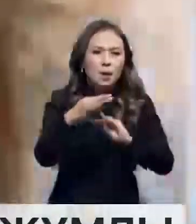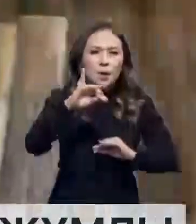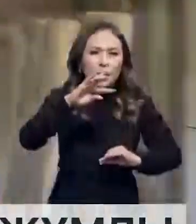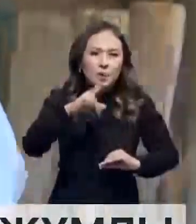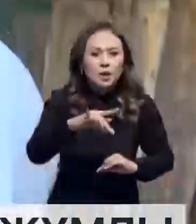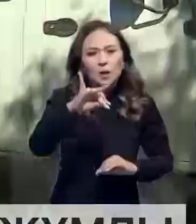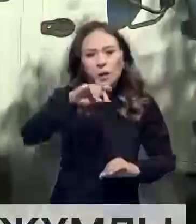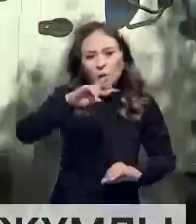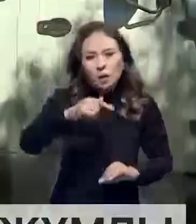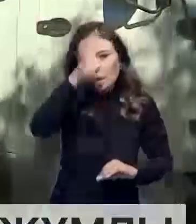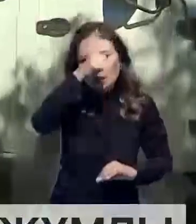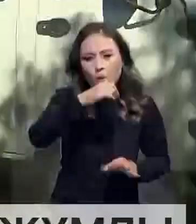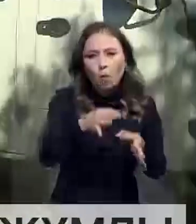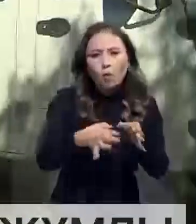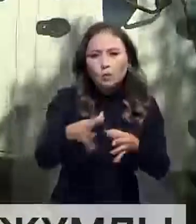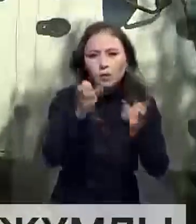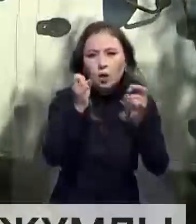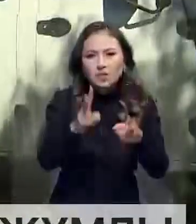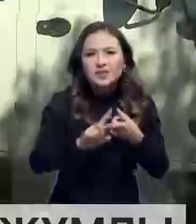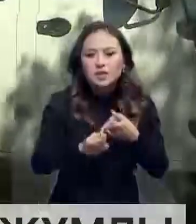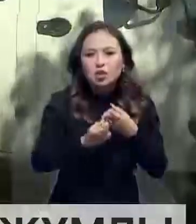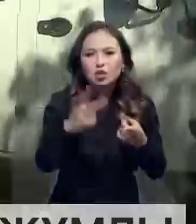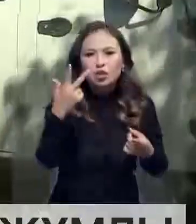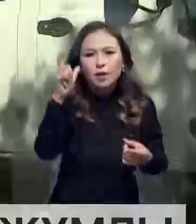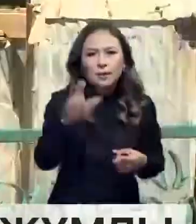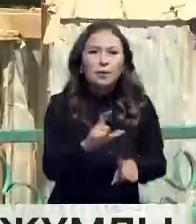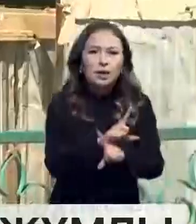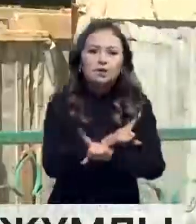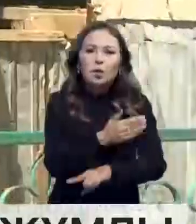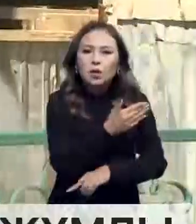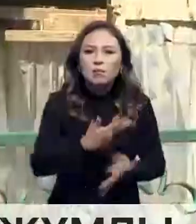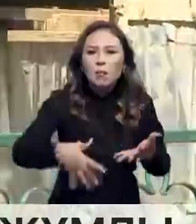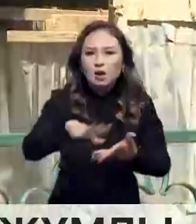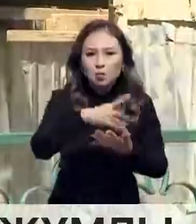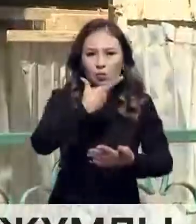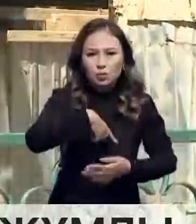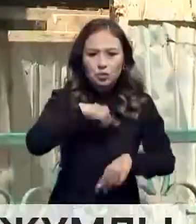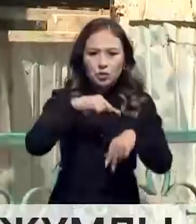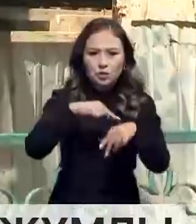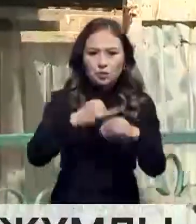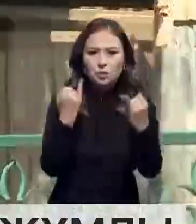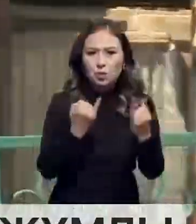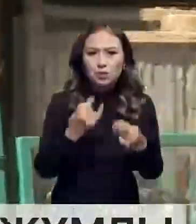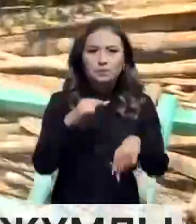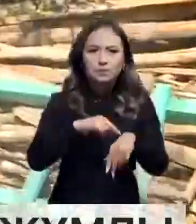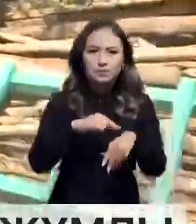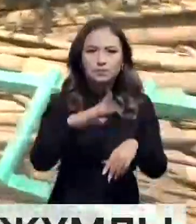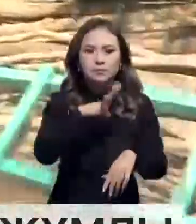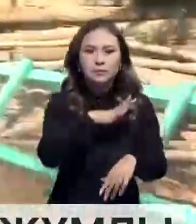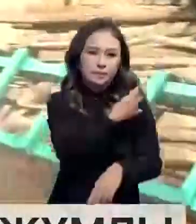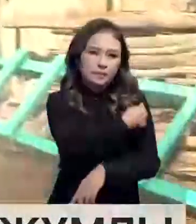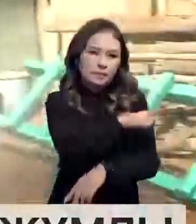маусым, шилде айларында облысы бойынша қауіпті инфекциядан үш адам қайтыс болды. Олардың барлыға өзін шайысы сезінгенмен